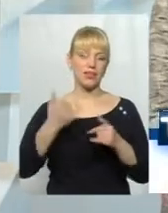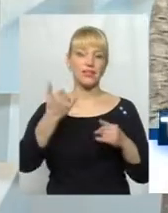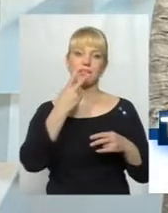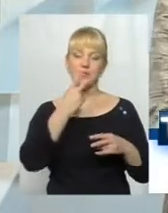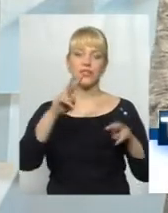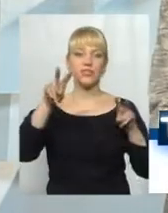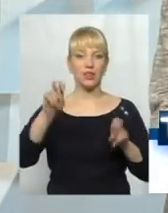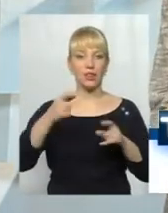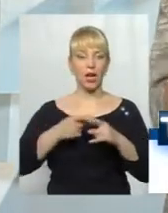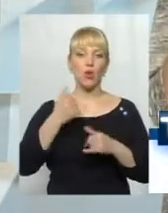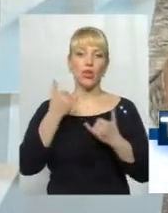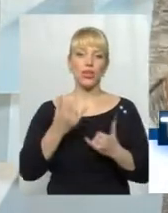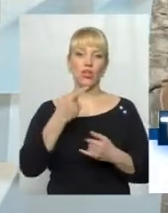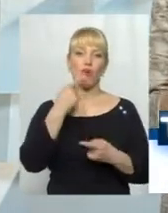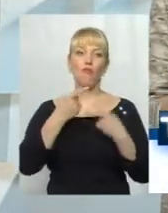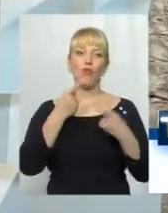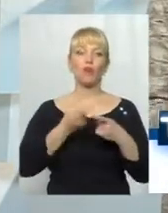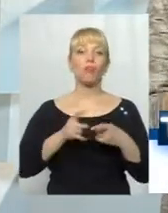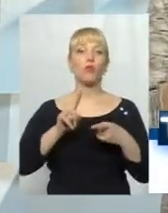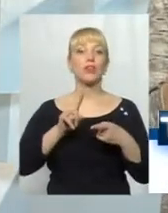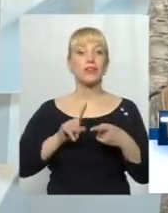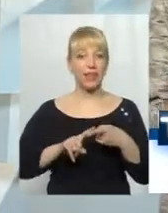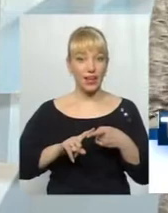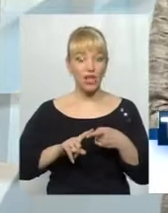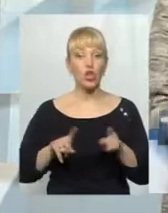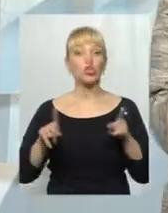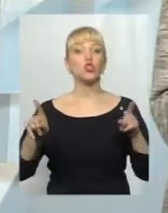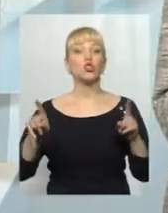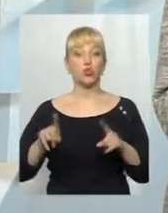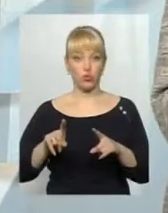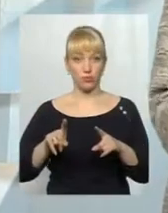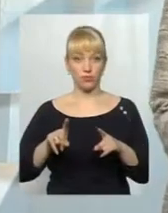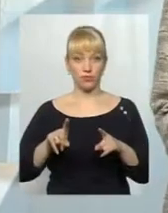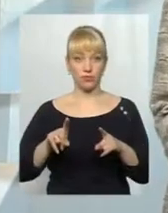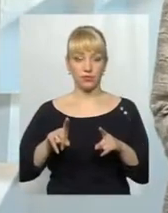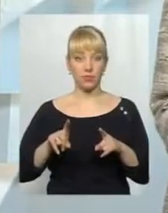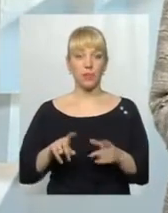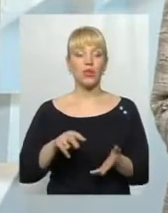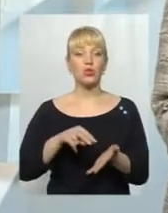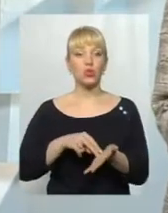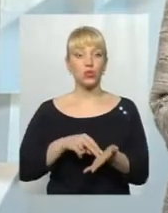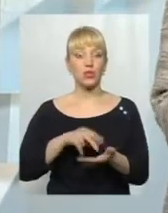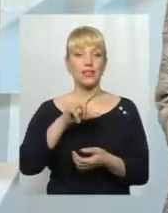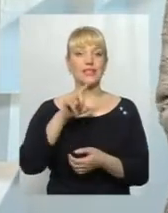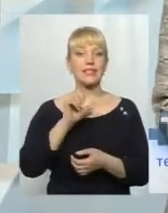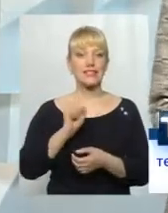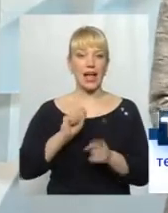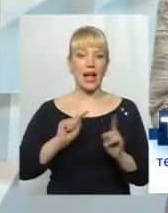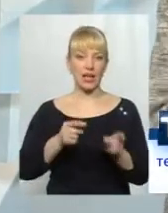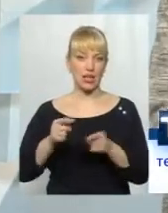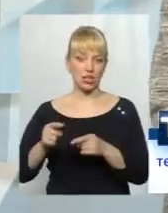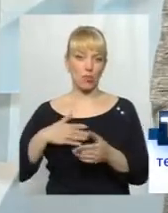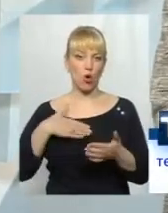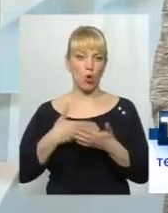нині ми говоримо про те, що стоїть за арештами